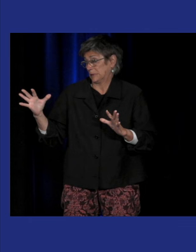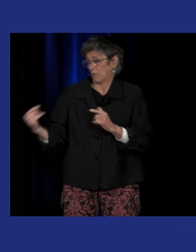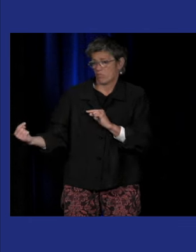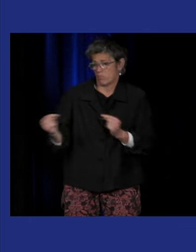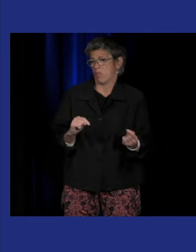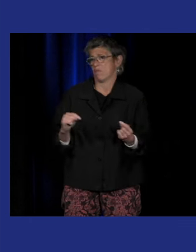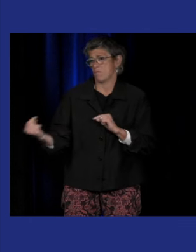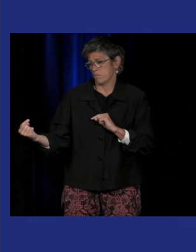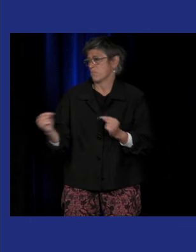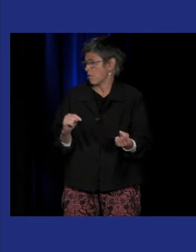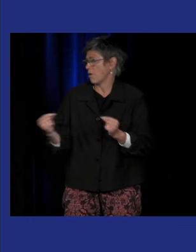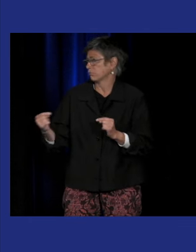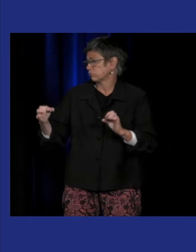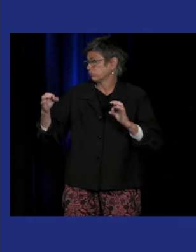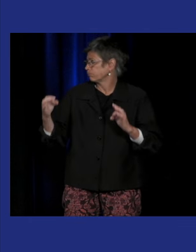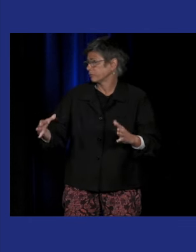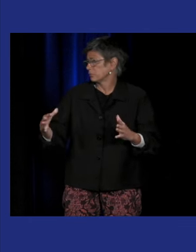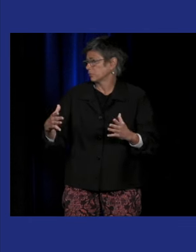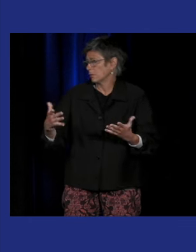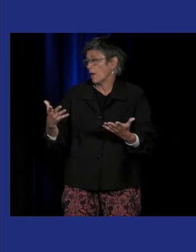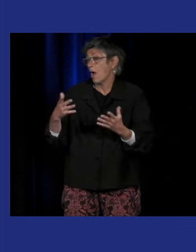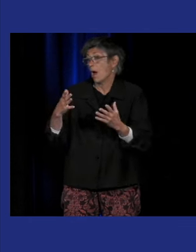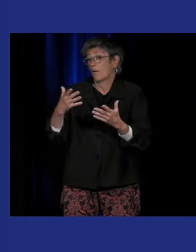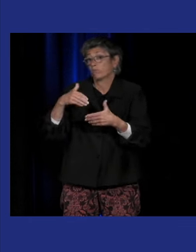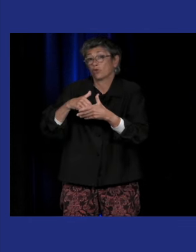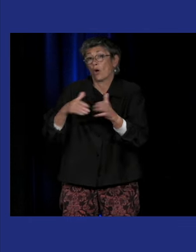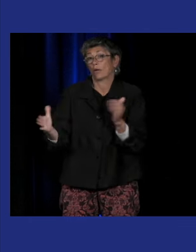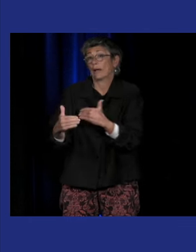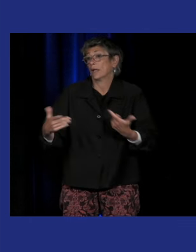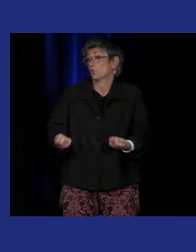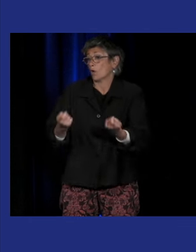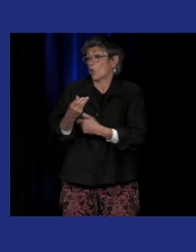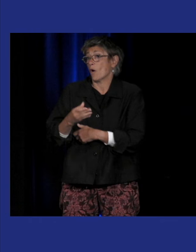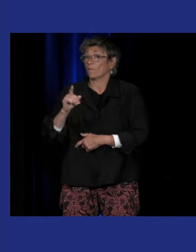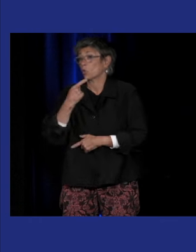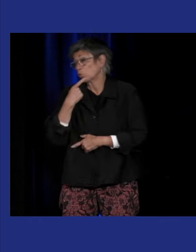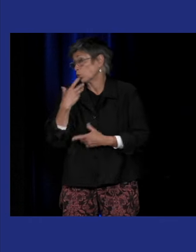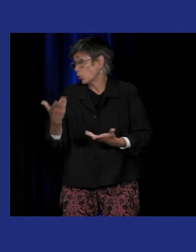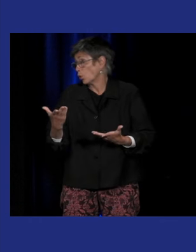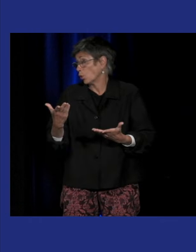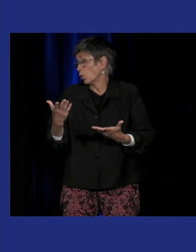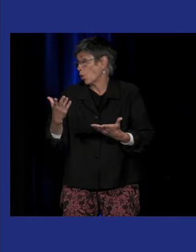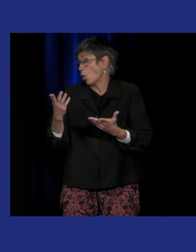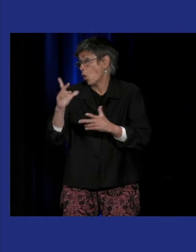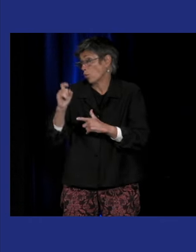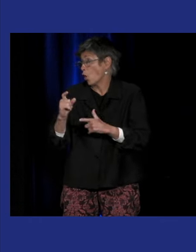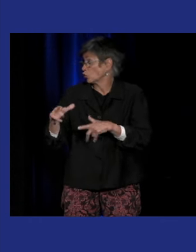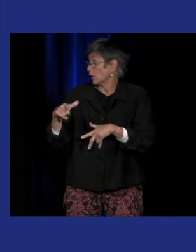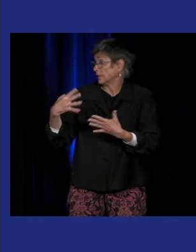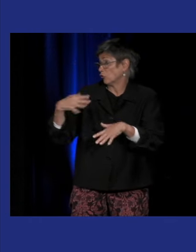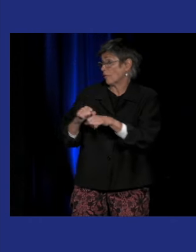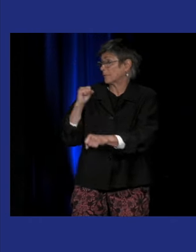débats et des conflits sur l'éducation des enfants sourds qui naît donc en 19e siècle.